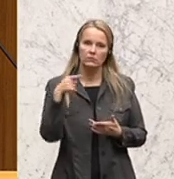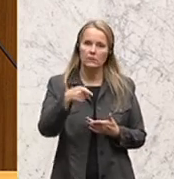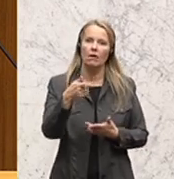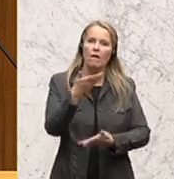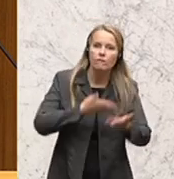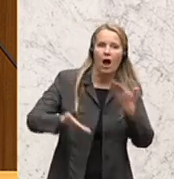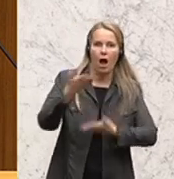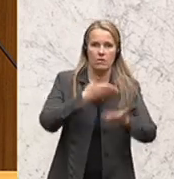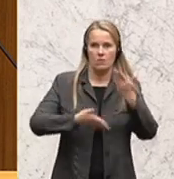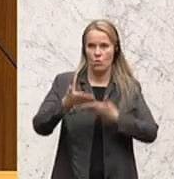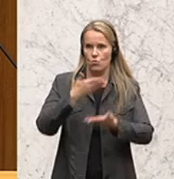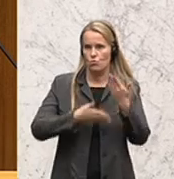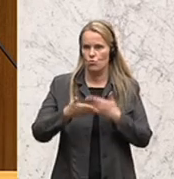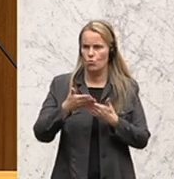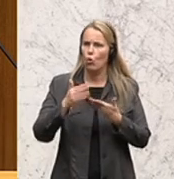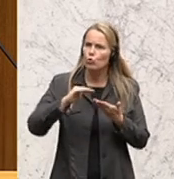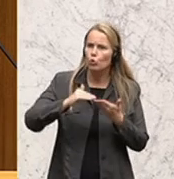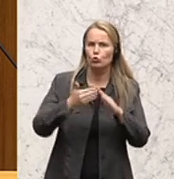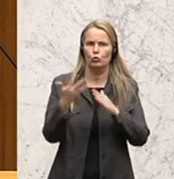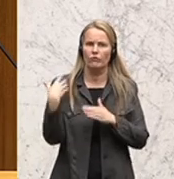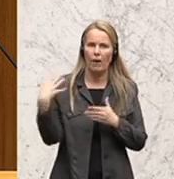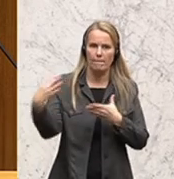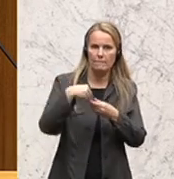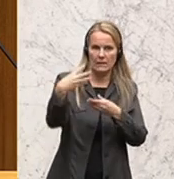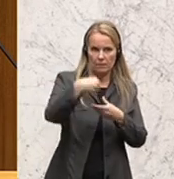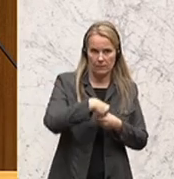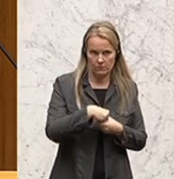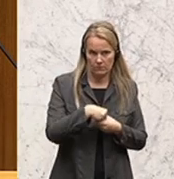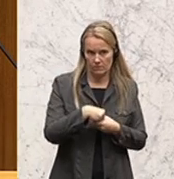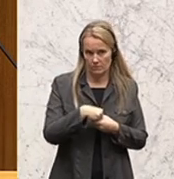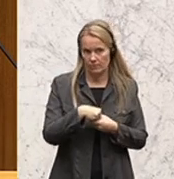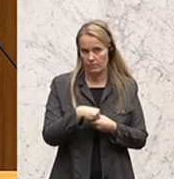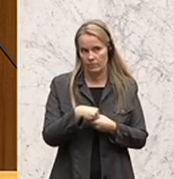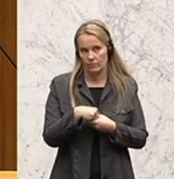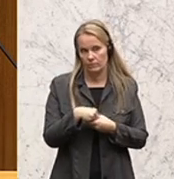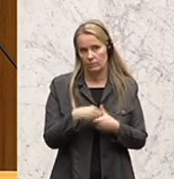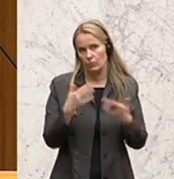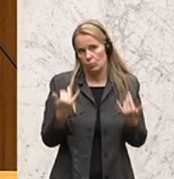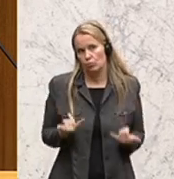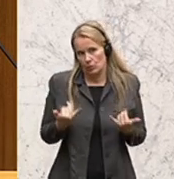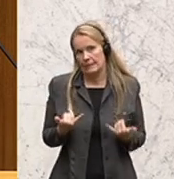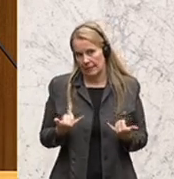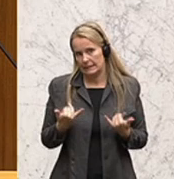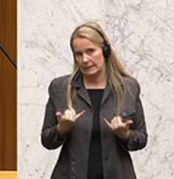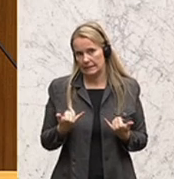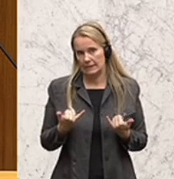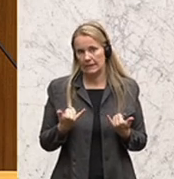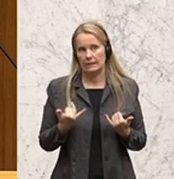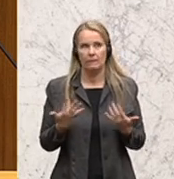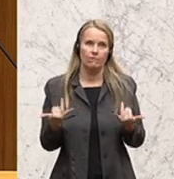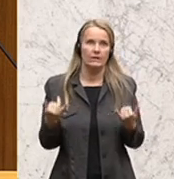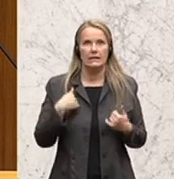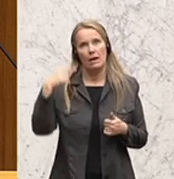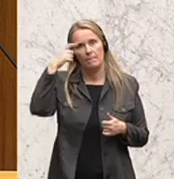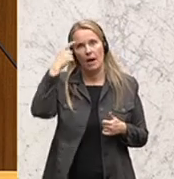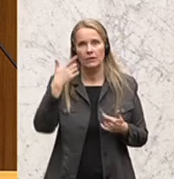Verhandlungen konstruktiv mitgewirkt haben und daraus jetzt dieses, wie ich